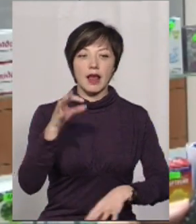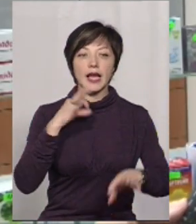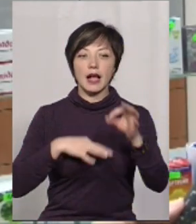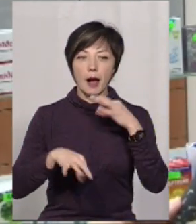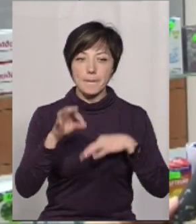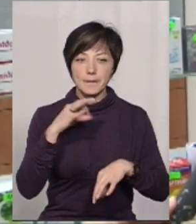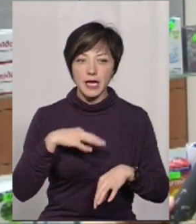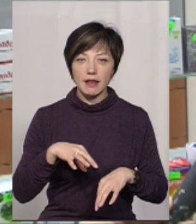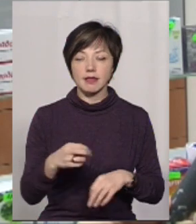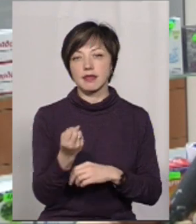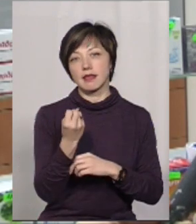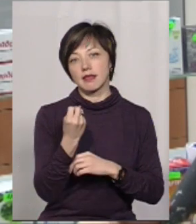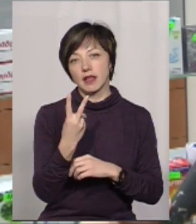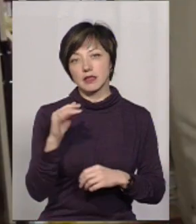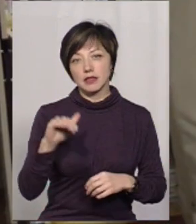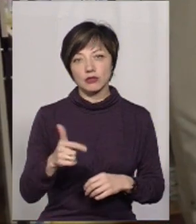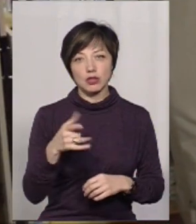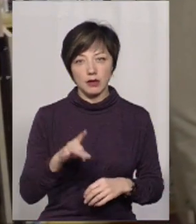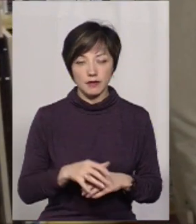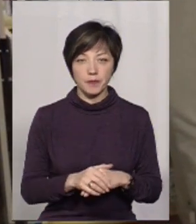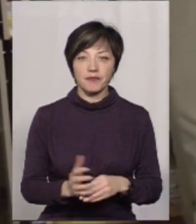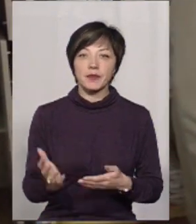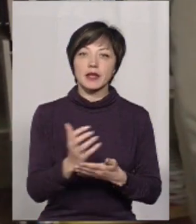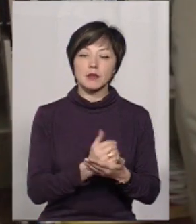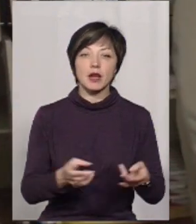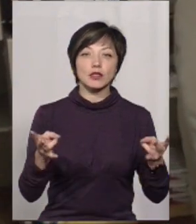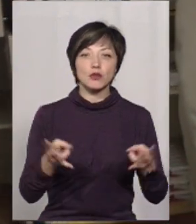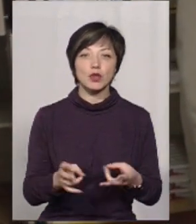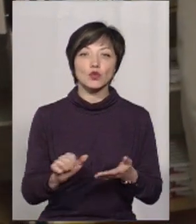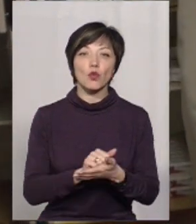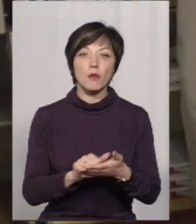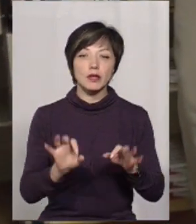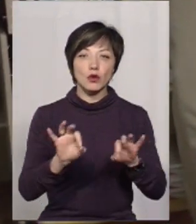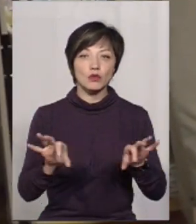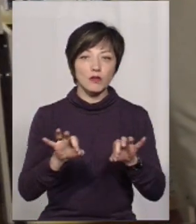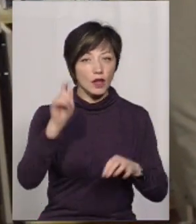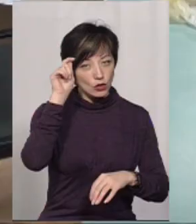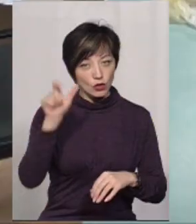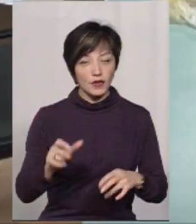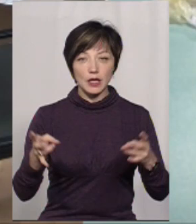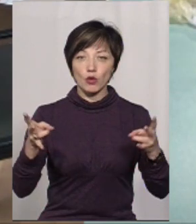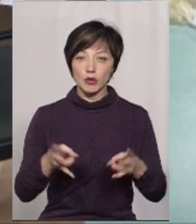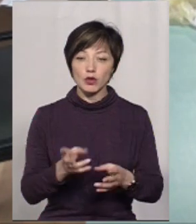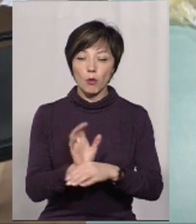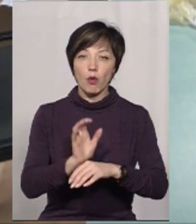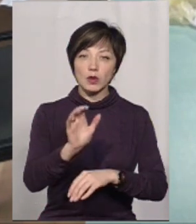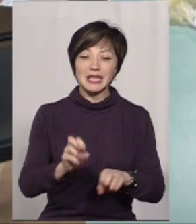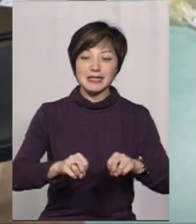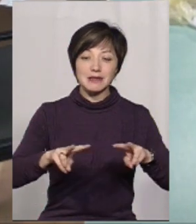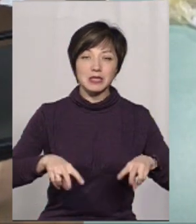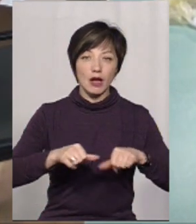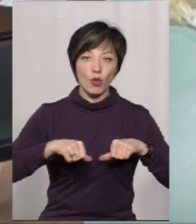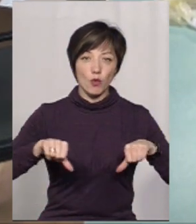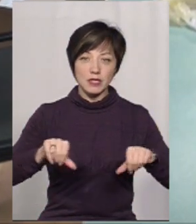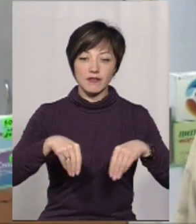на 12 тисяч гривень. Зібравши необхідні документи, розповідає чоловік, необхідно їх подати на спеціальну комісію,